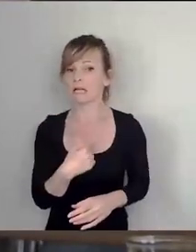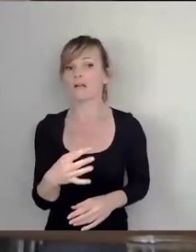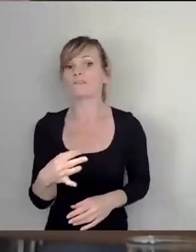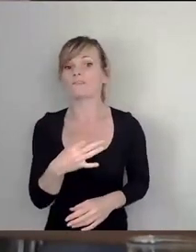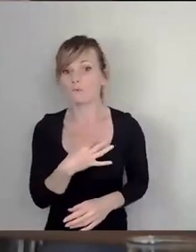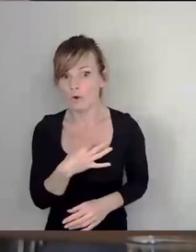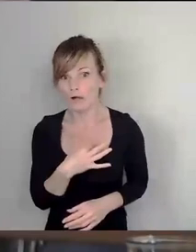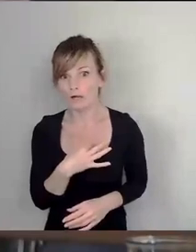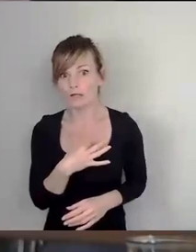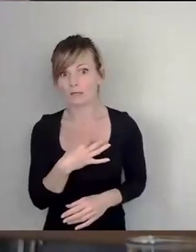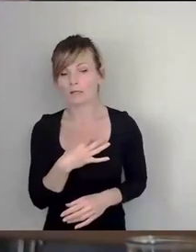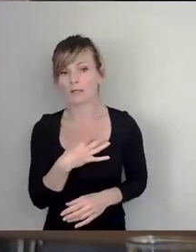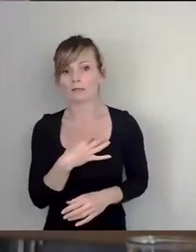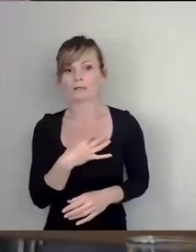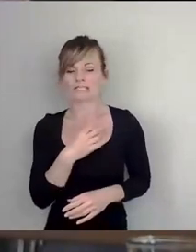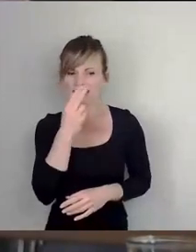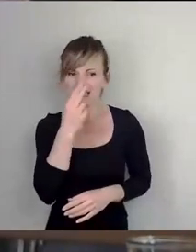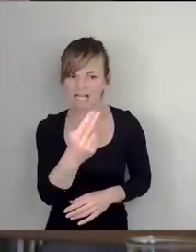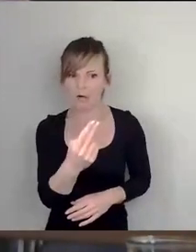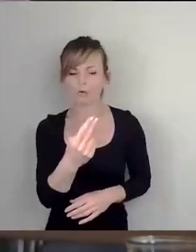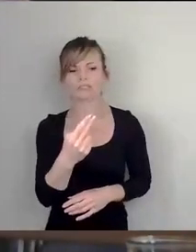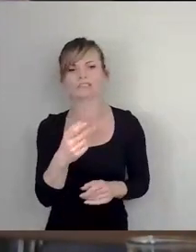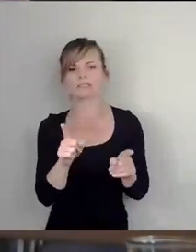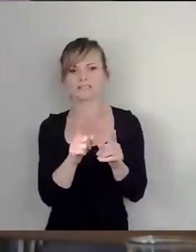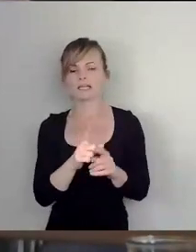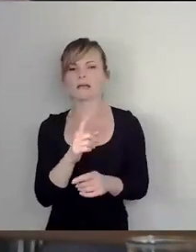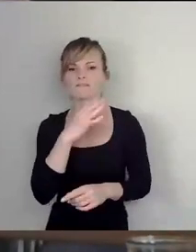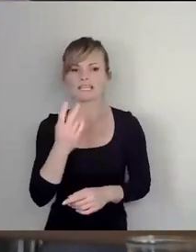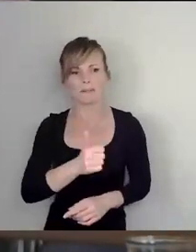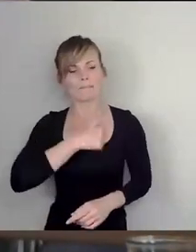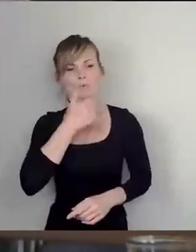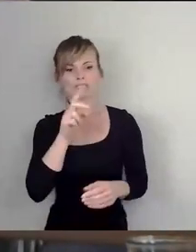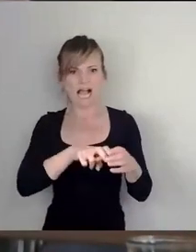das eher aus, nach sehr viel Mut, dort wieder rauszukommen.